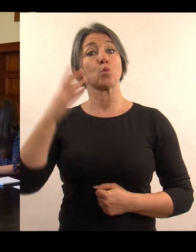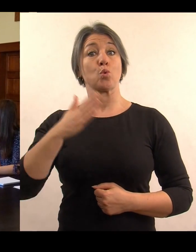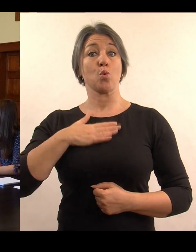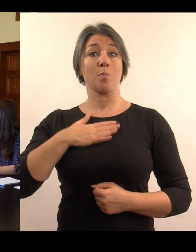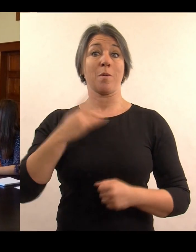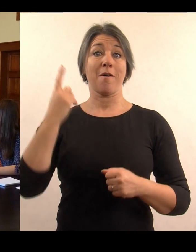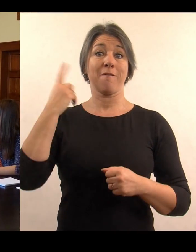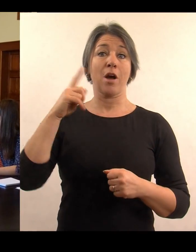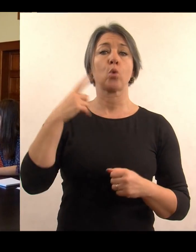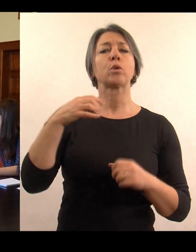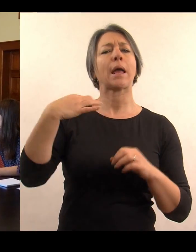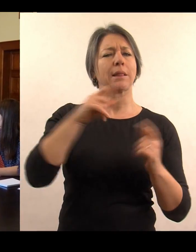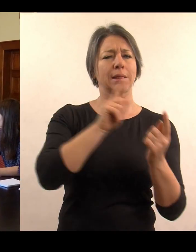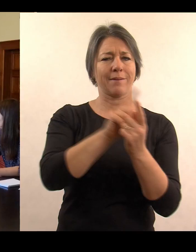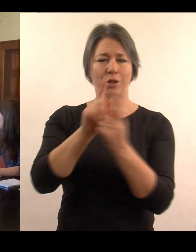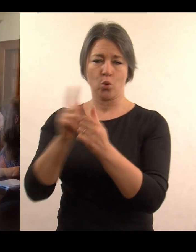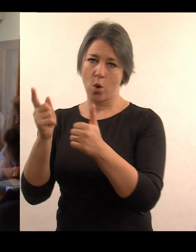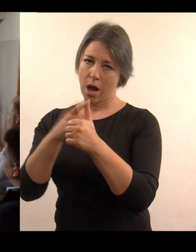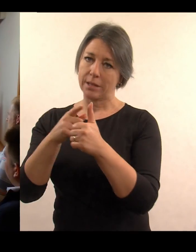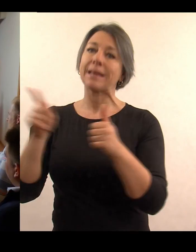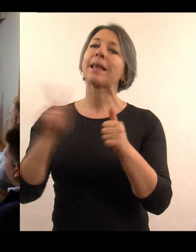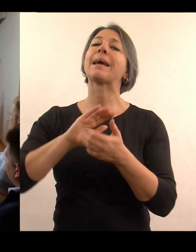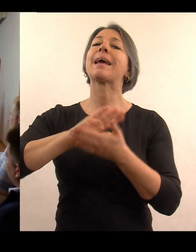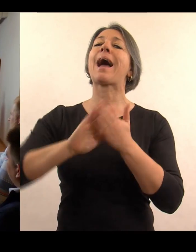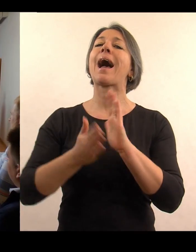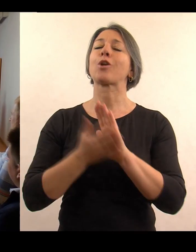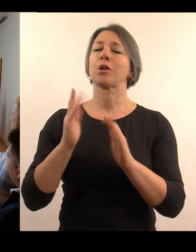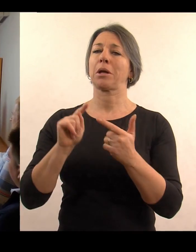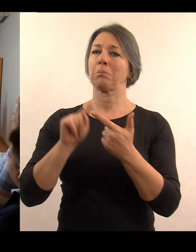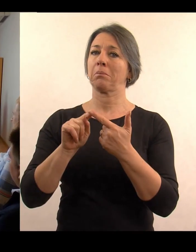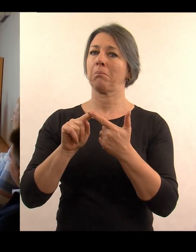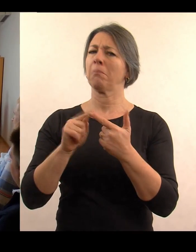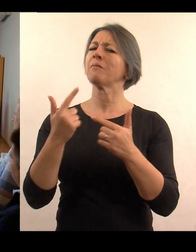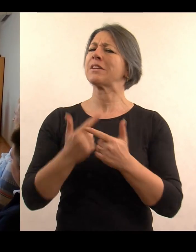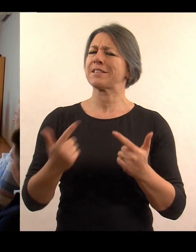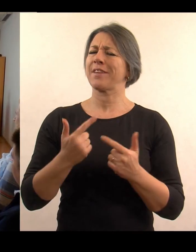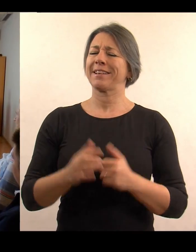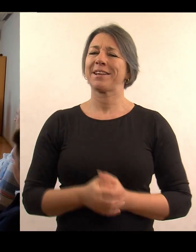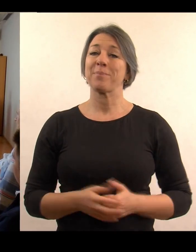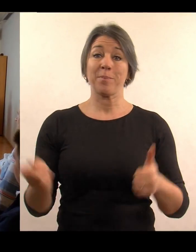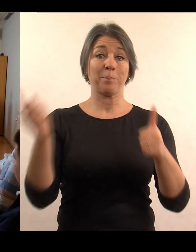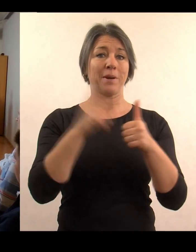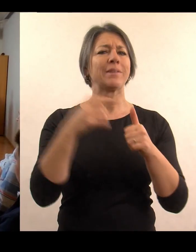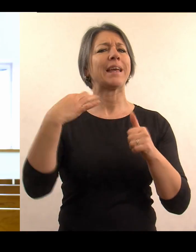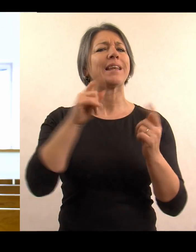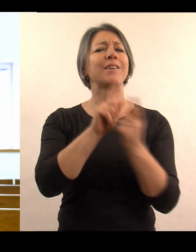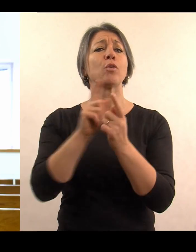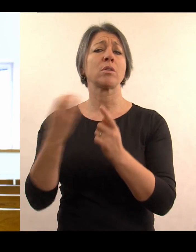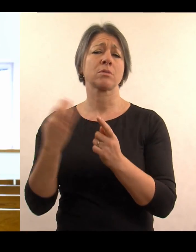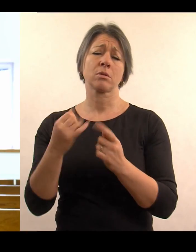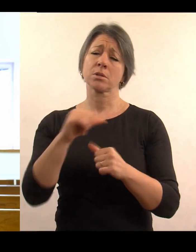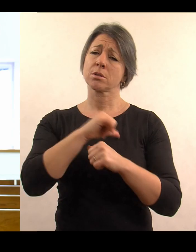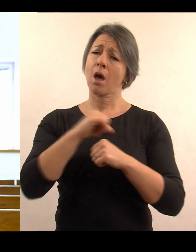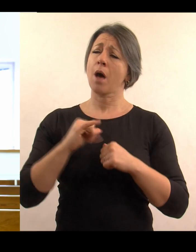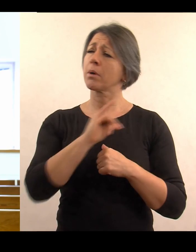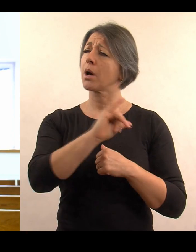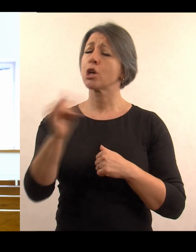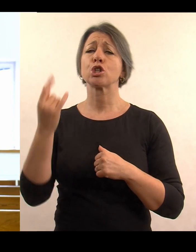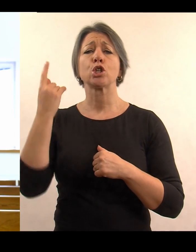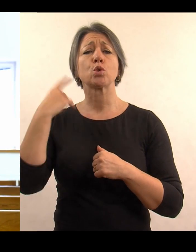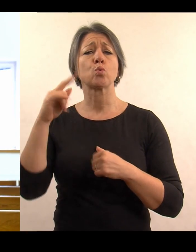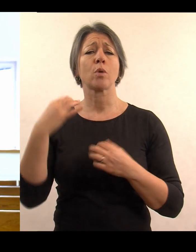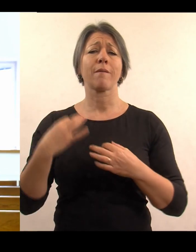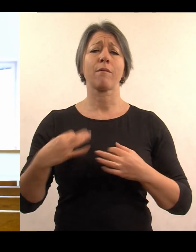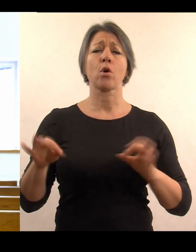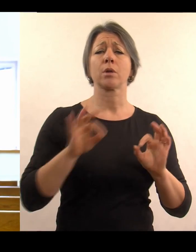individuální a taky může být anonimní. Individuální v tom, že máme velkou možnost, volnost jako studenti,